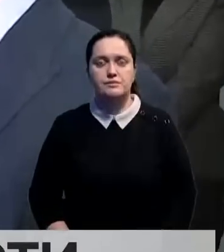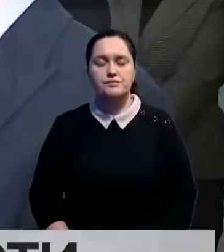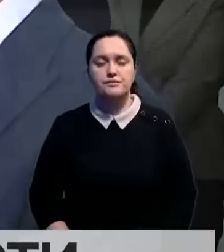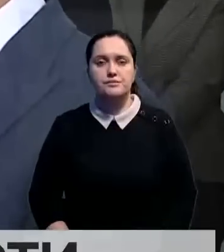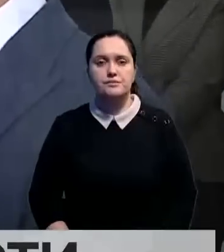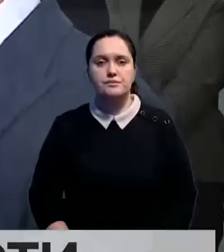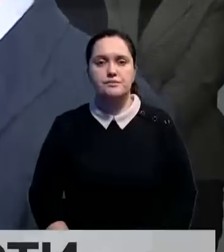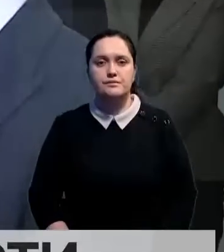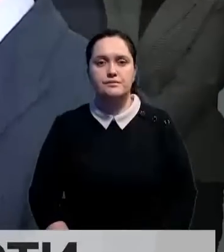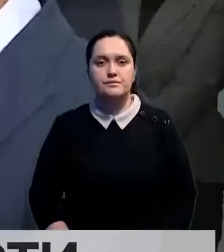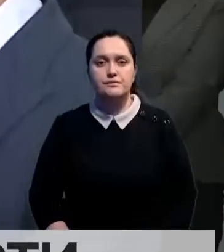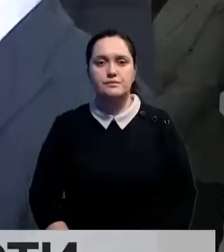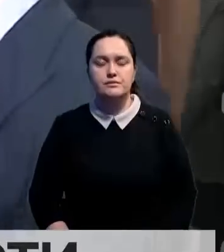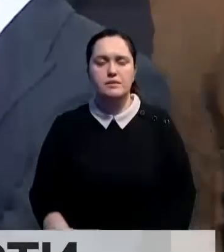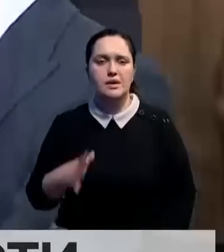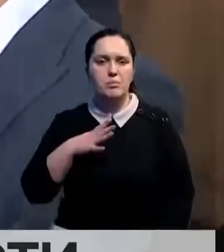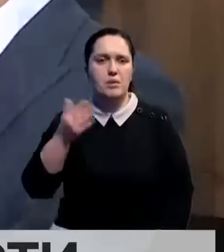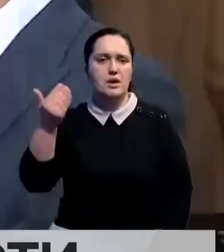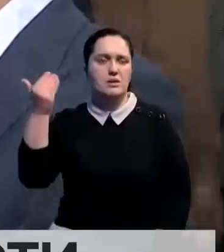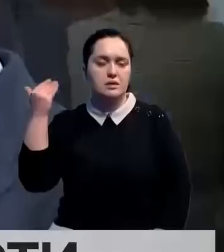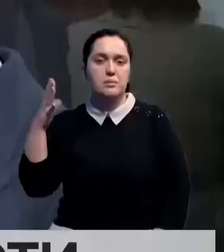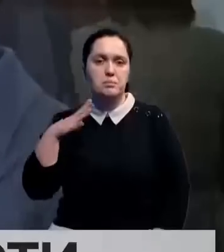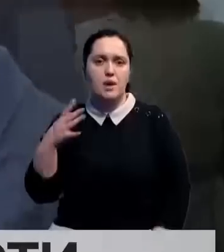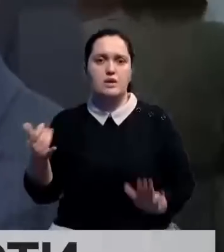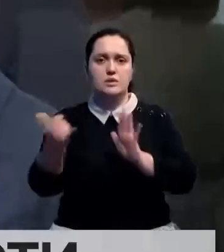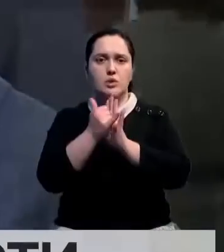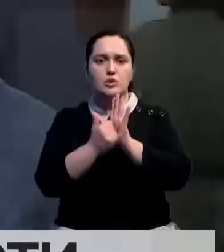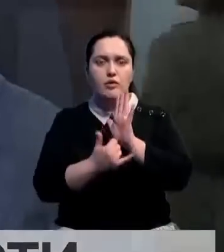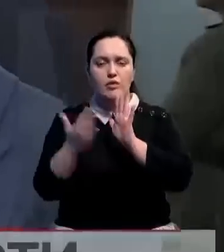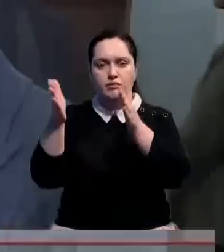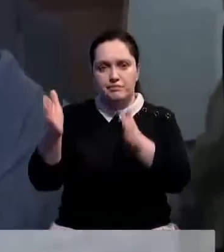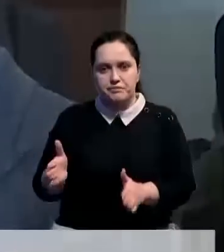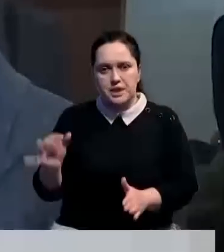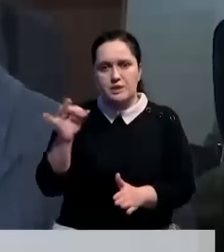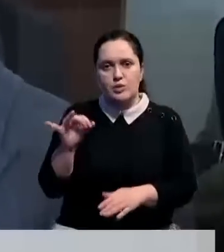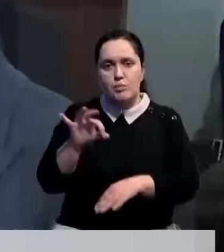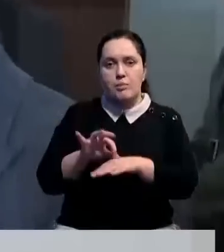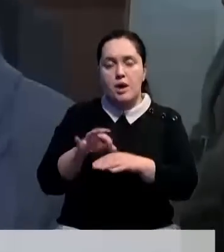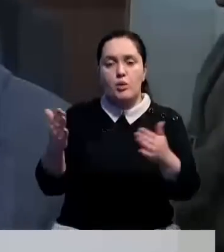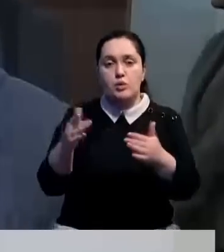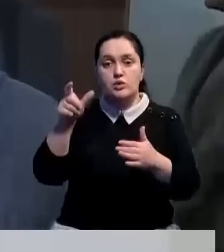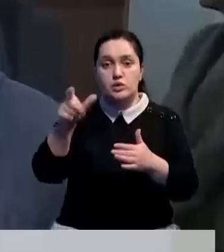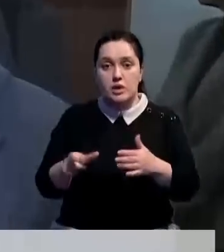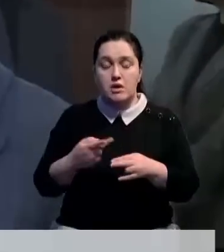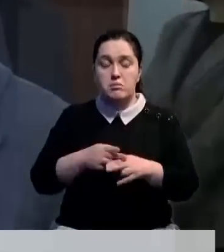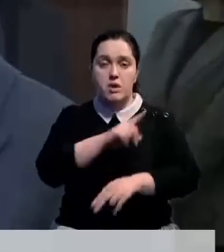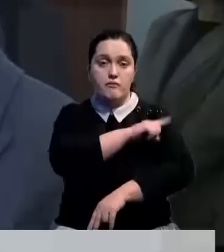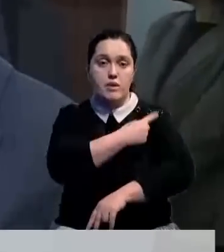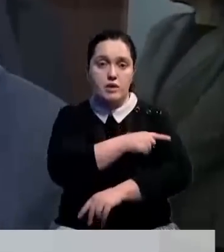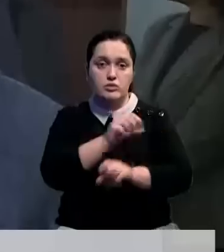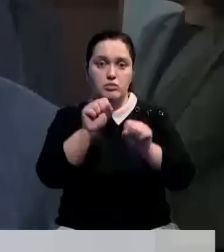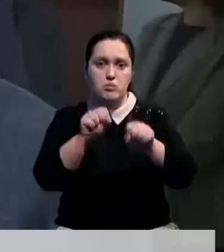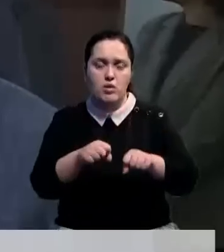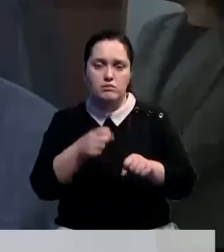Данные, которые предыдущие по пациенту, тоже загружены будут по его истории болезней. И врач на центральном уровне сможет принять